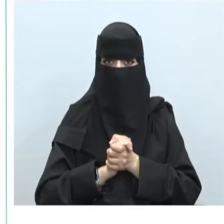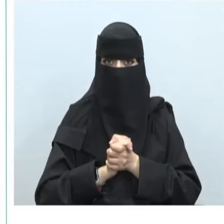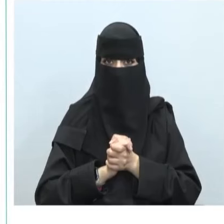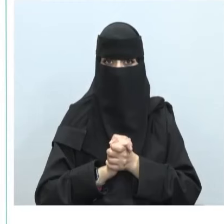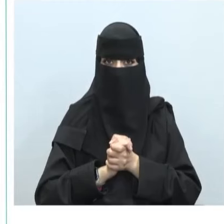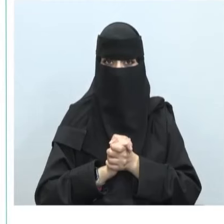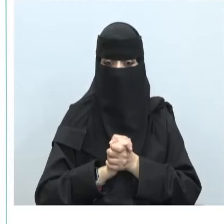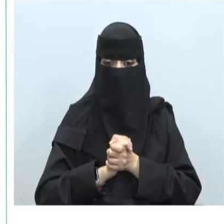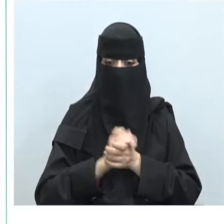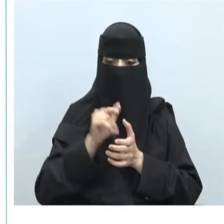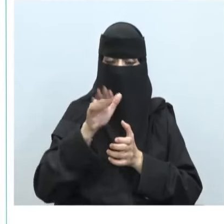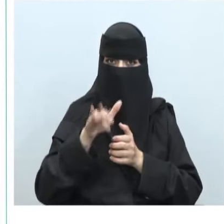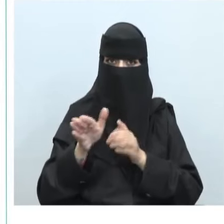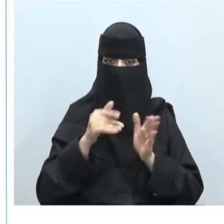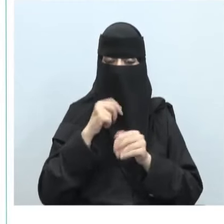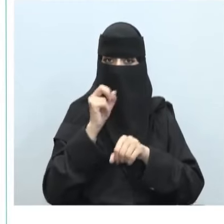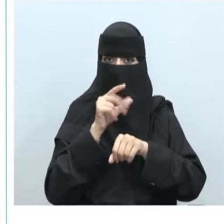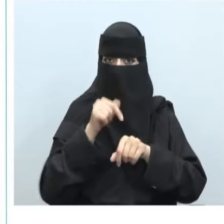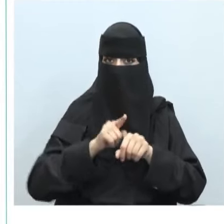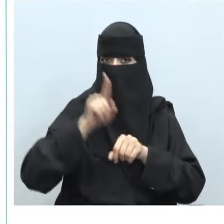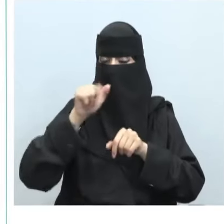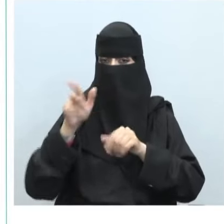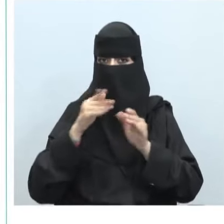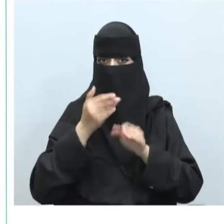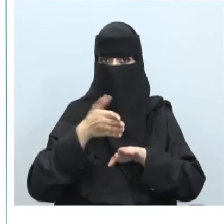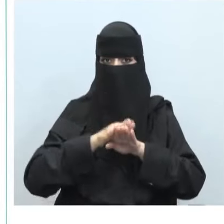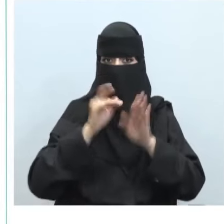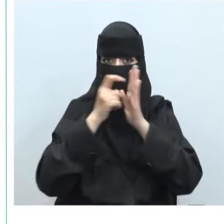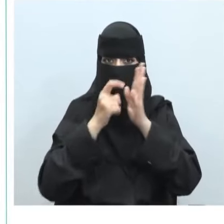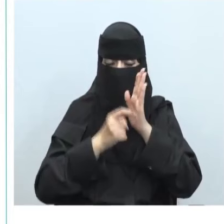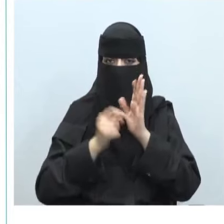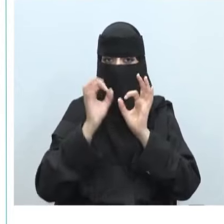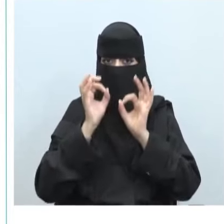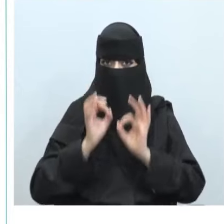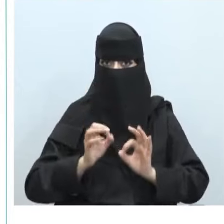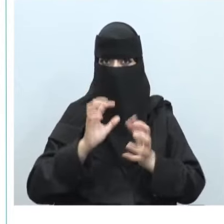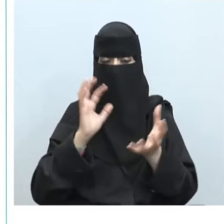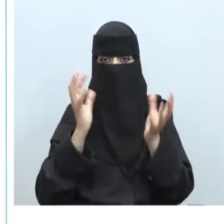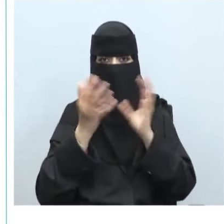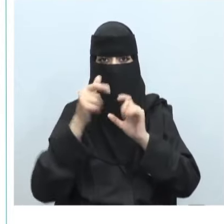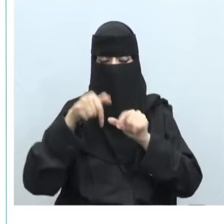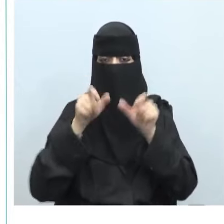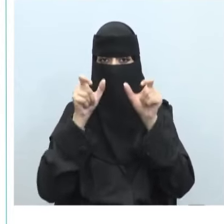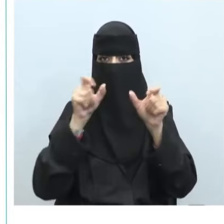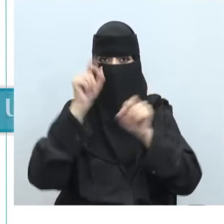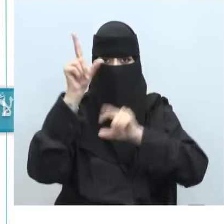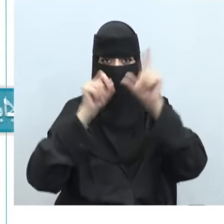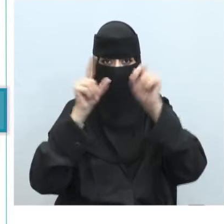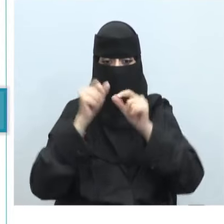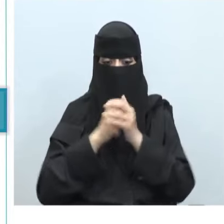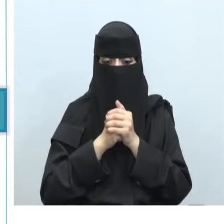أيضا سنتعلم اليوم بإذن الله على القوانين والضوابط الدولية للأمن السبران